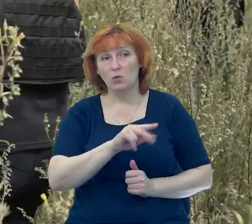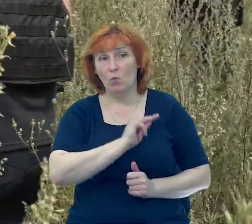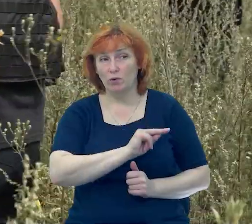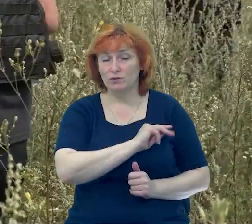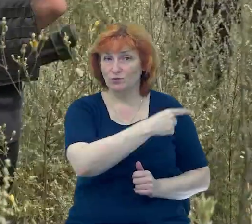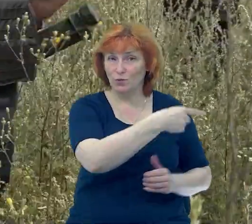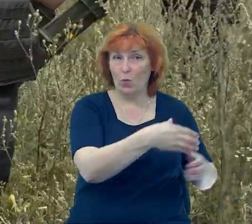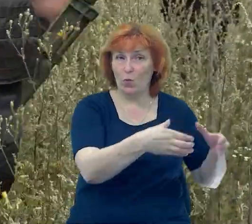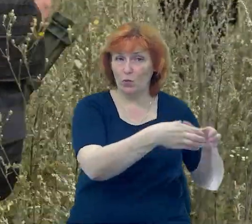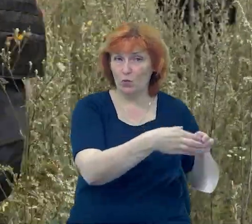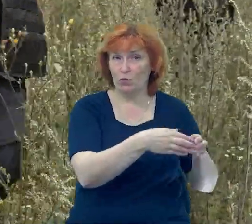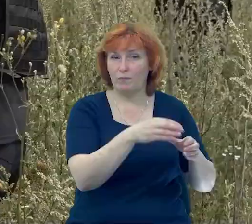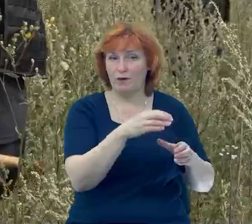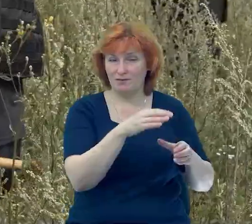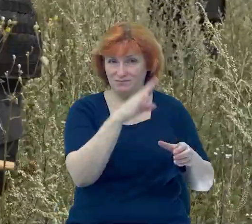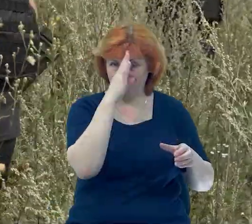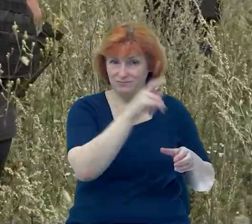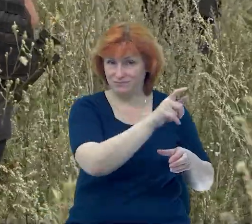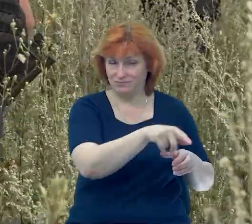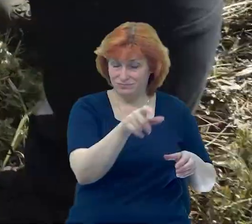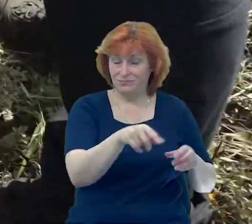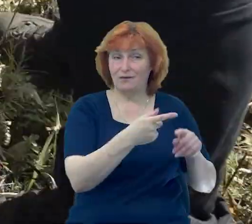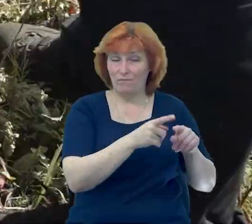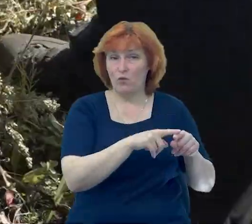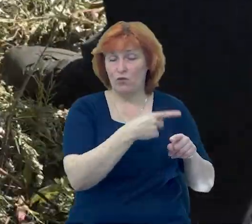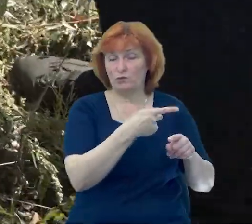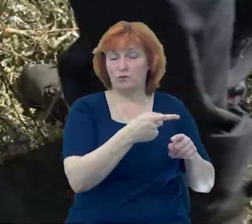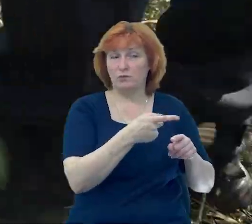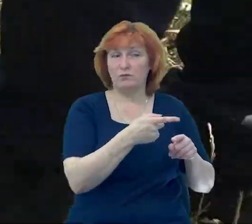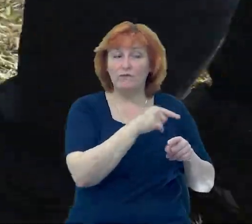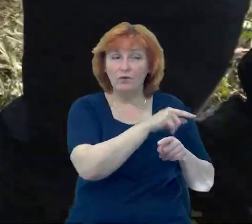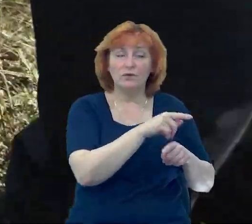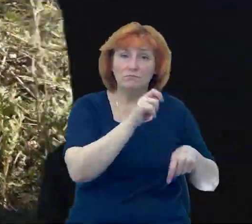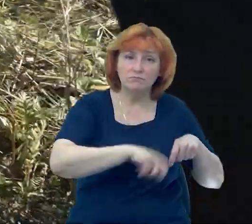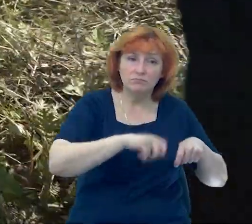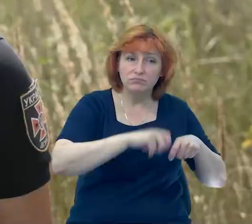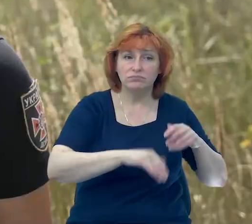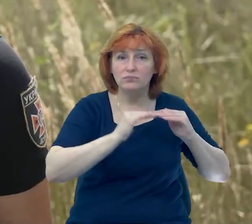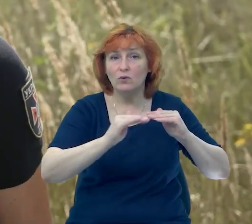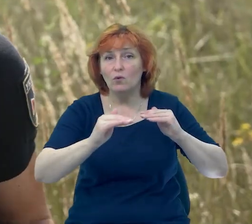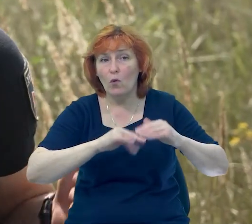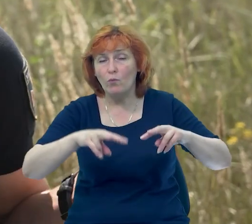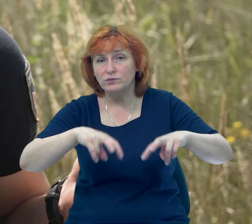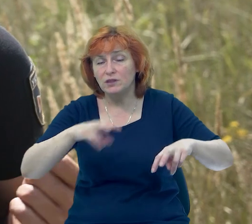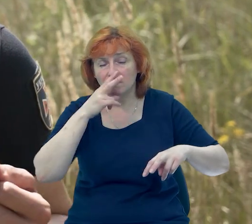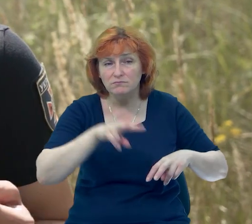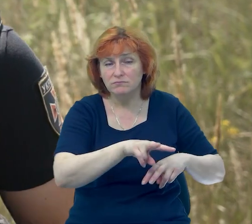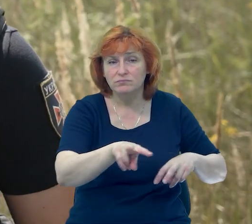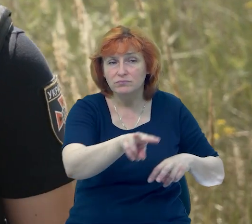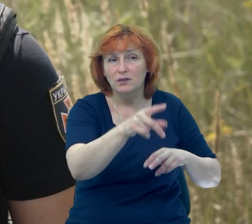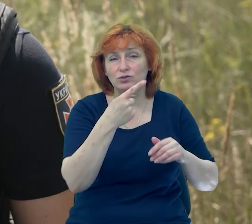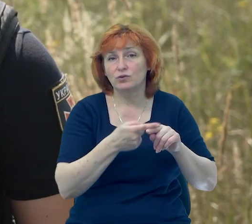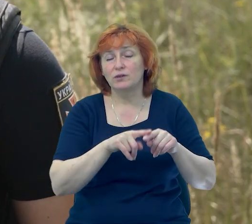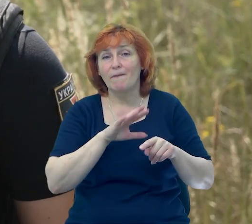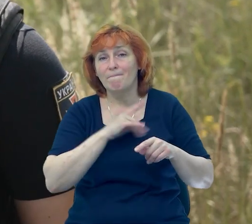група саперів з Чернігівщини. Вони здійснюють планові роботи з технічного обстеження території. Буїзькі села були